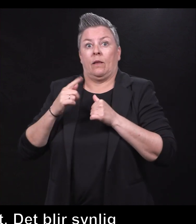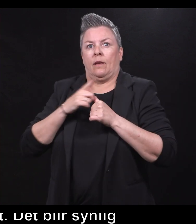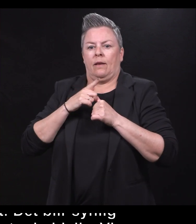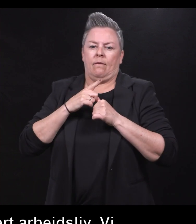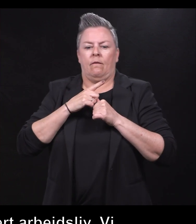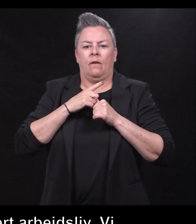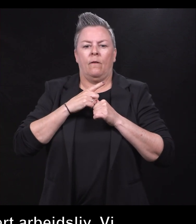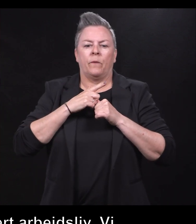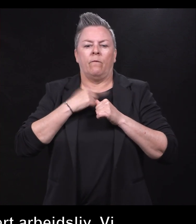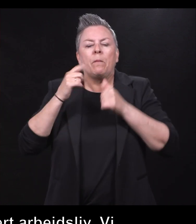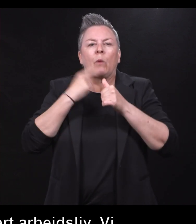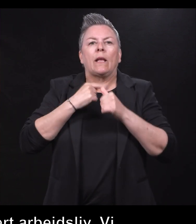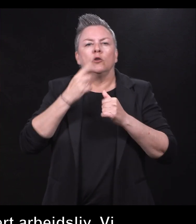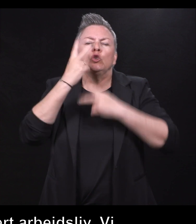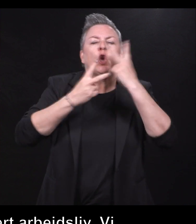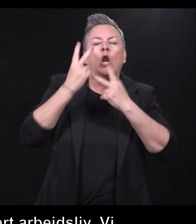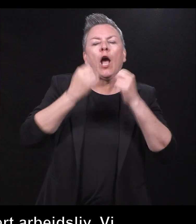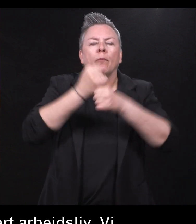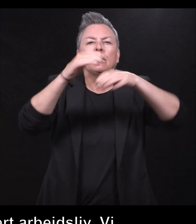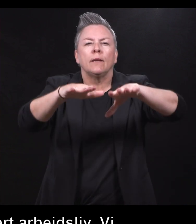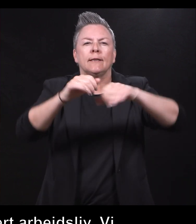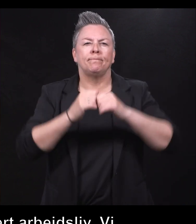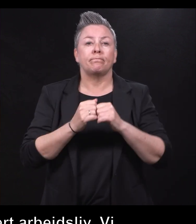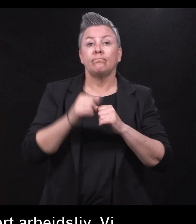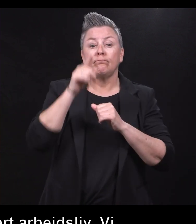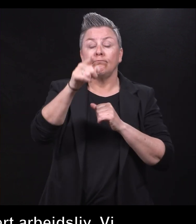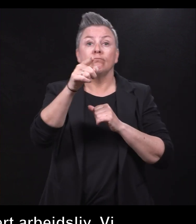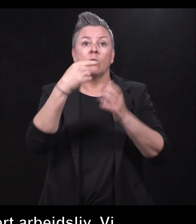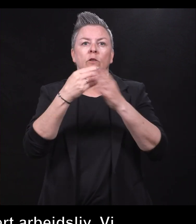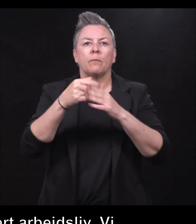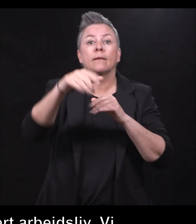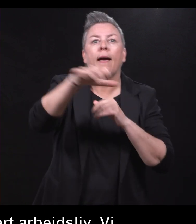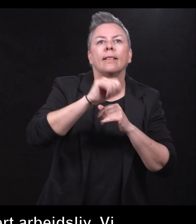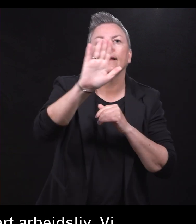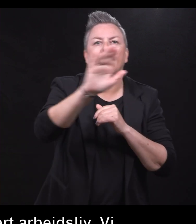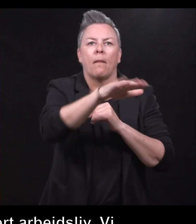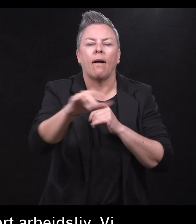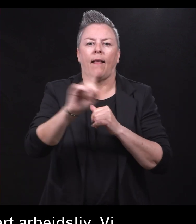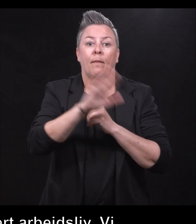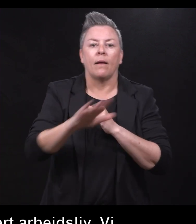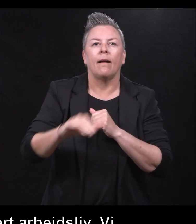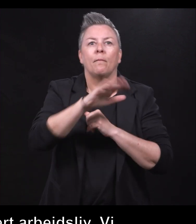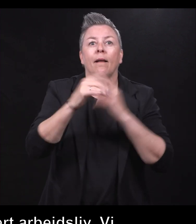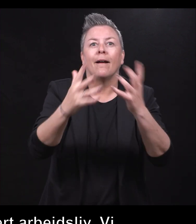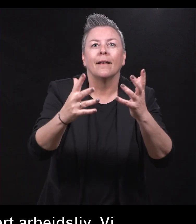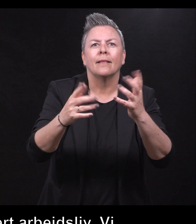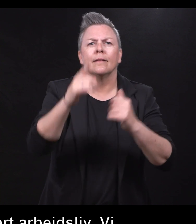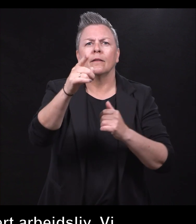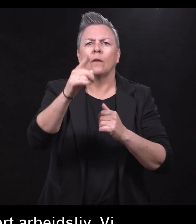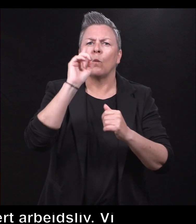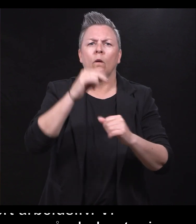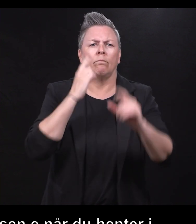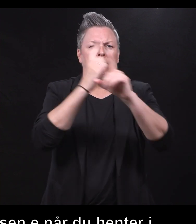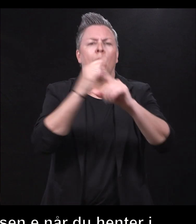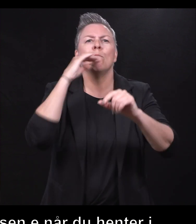arbeidsplassene sånn at når du kommer og henter barnet ditt eller barnebarnet ditt i barnehage så kan du godt møte en med